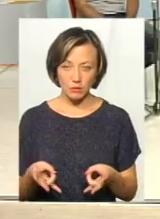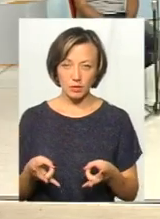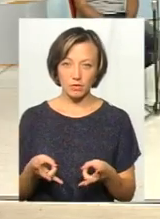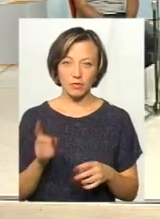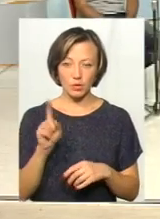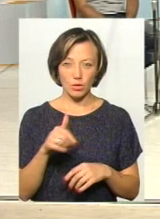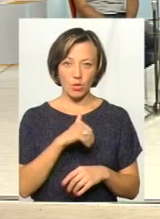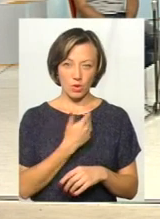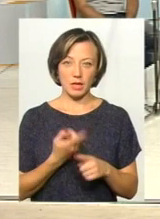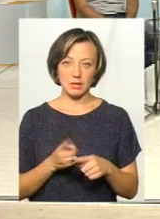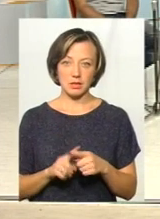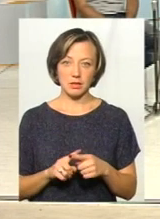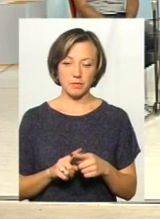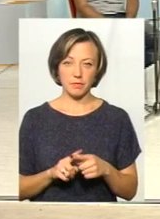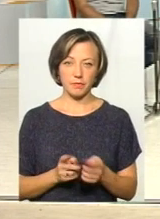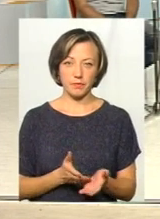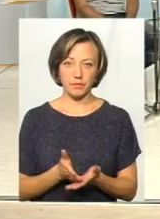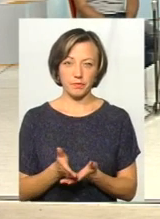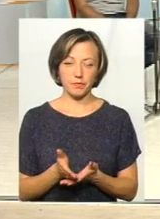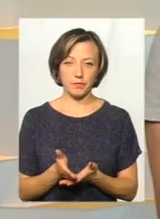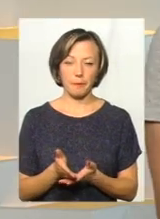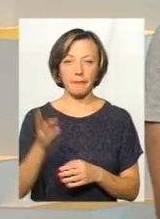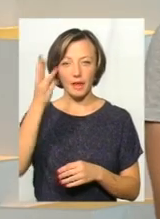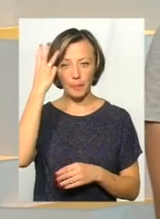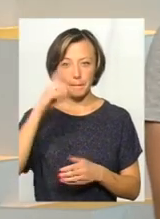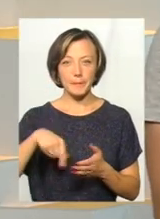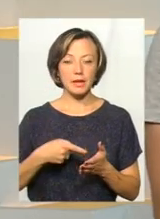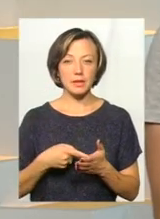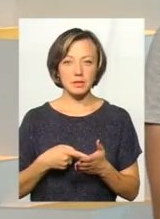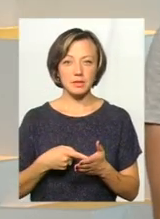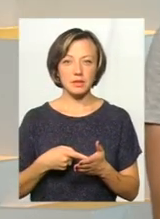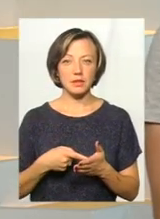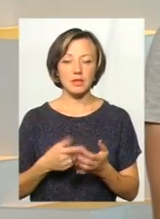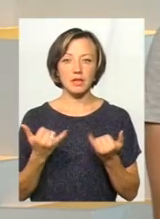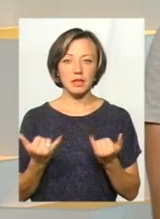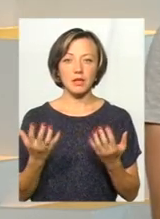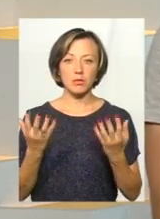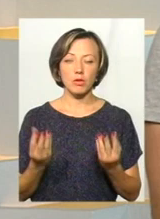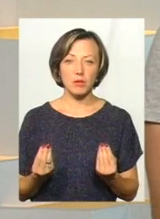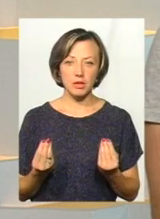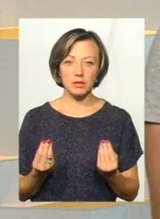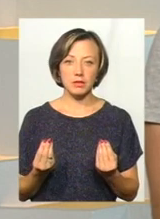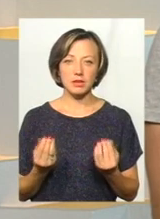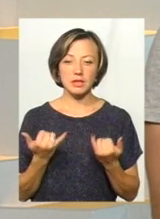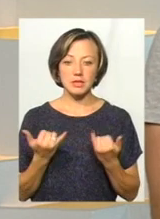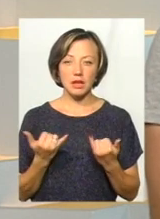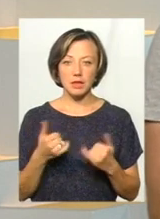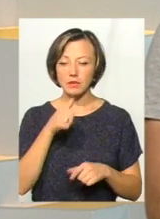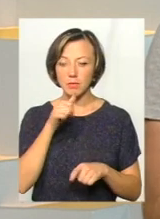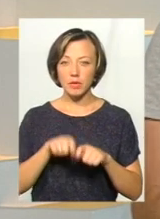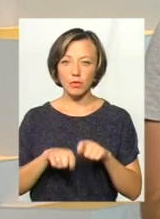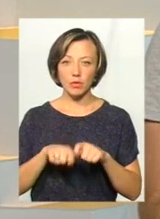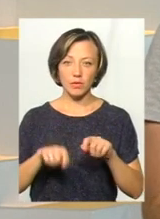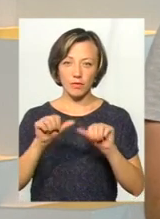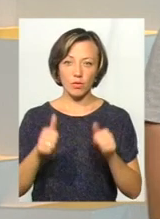саме рухаються в цьому напрямку? Хмельницький на даний момент, зараз в пілотному варіанті,